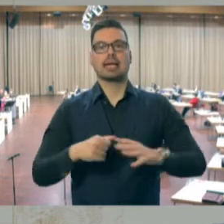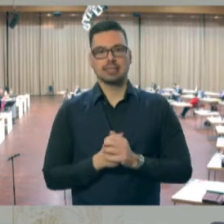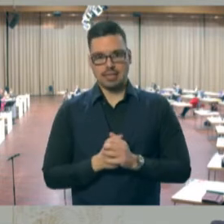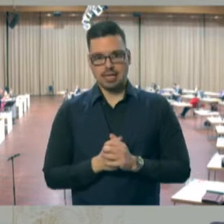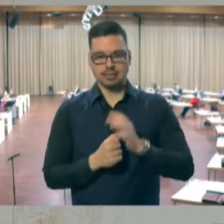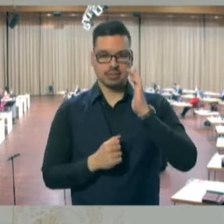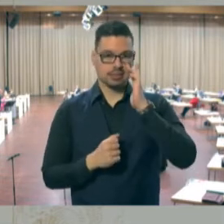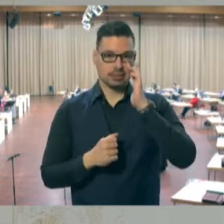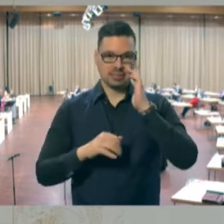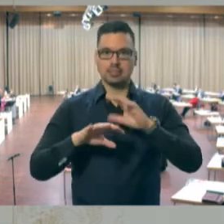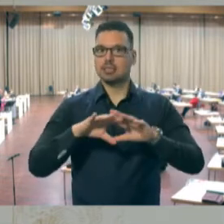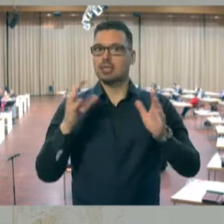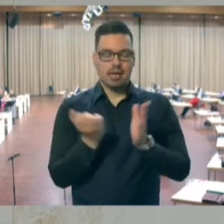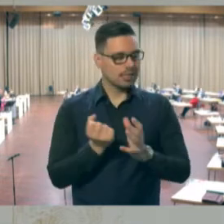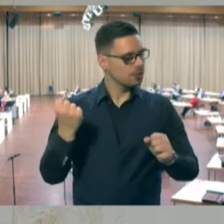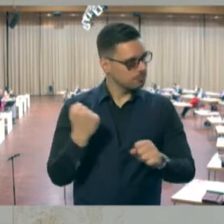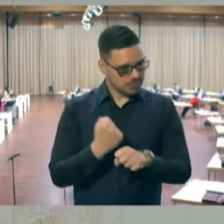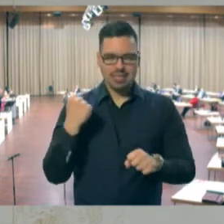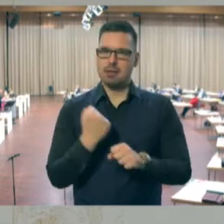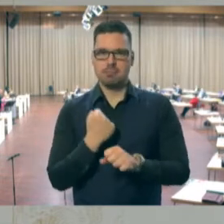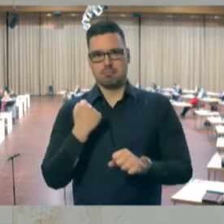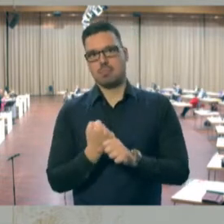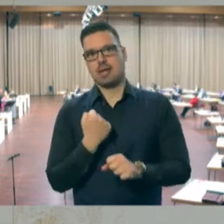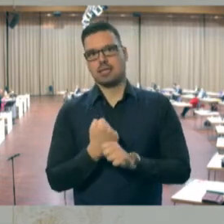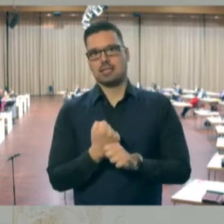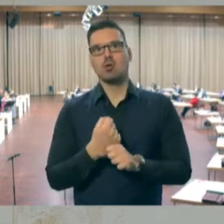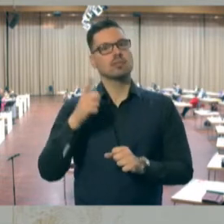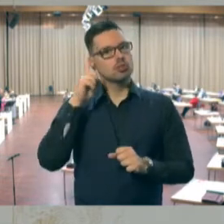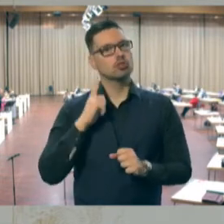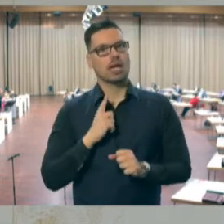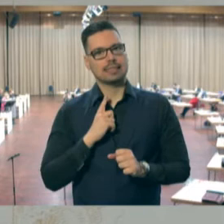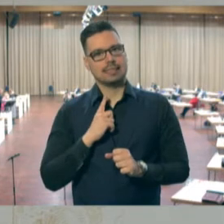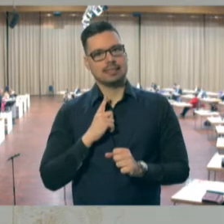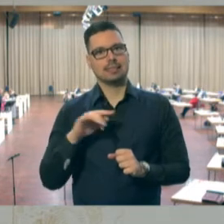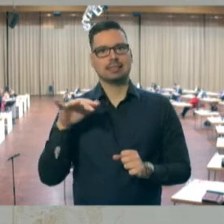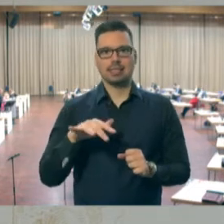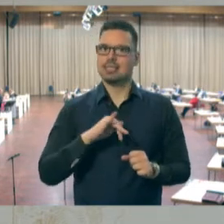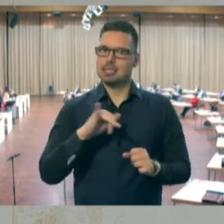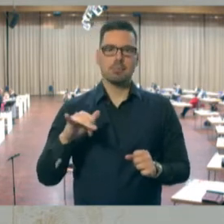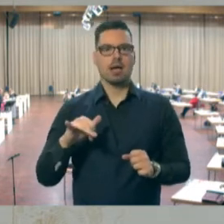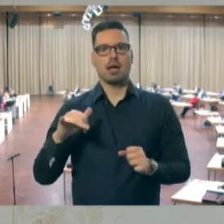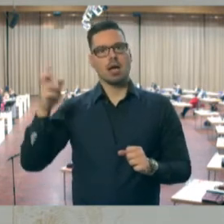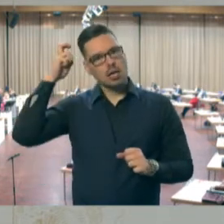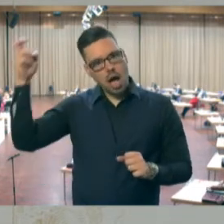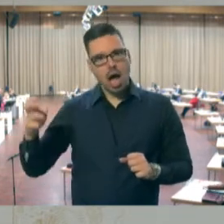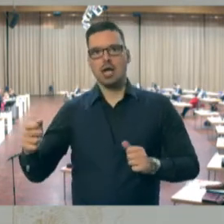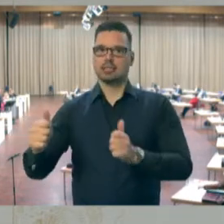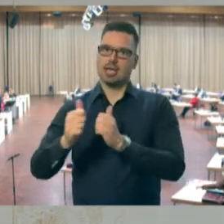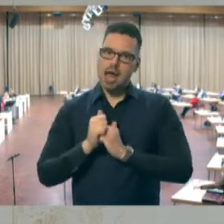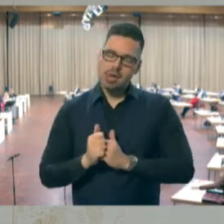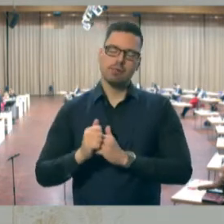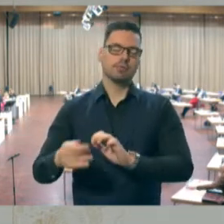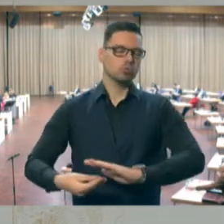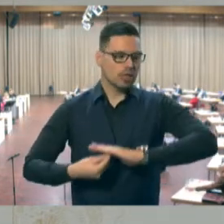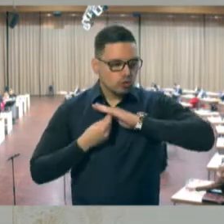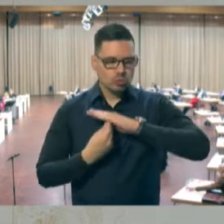Mitarbeitern, die gelegentlich, gerade wenn es auch mal etwas stressig wurde, immer mit Rat und Tat zur Seite gestanden